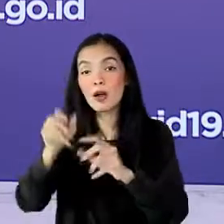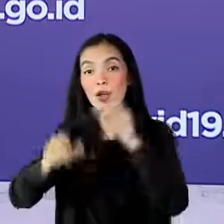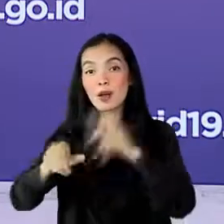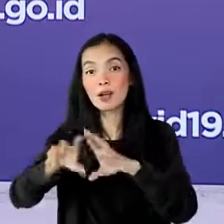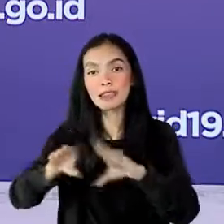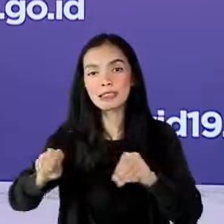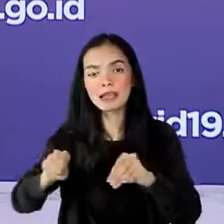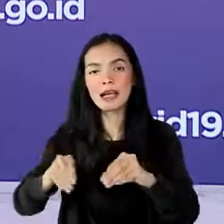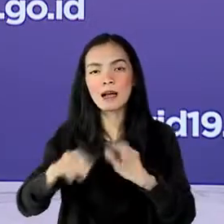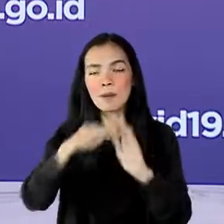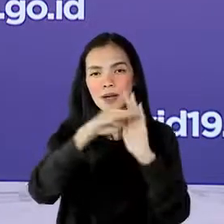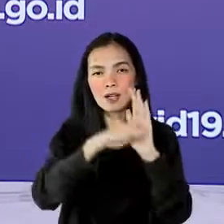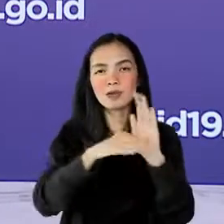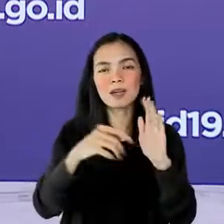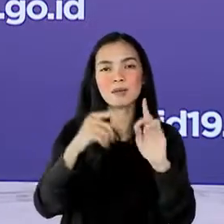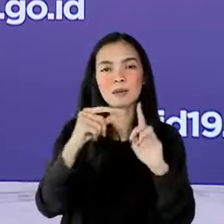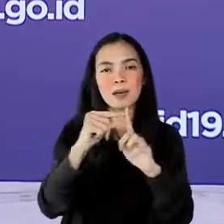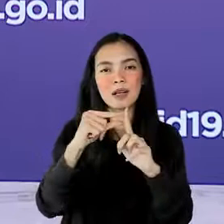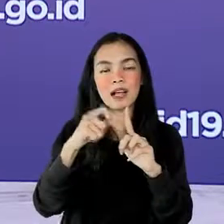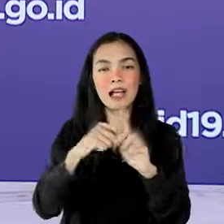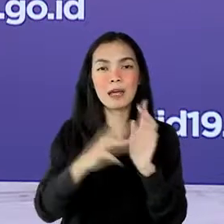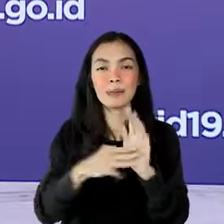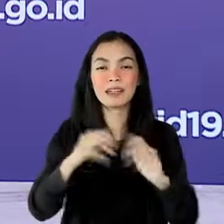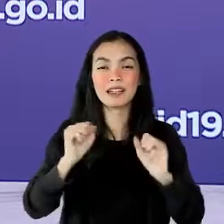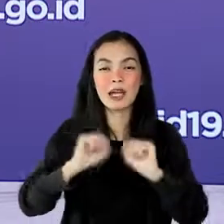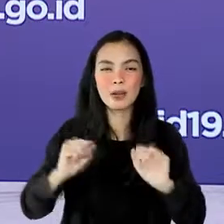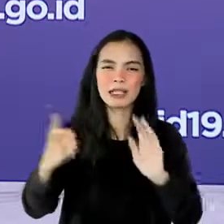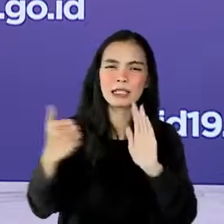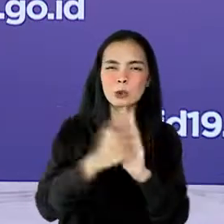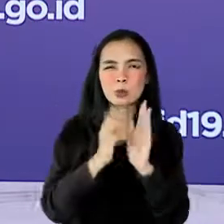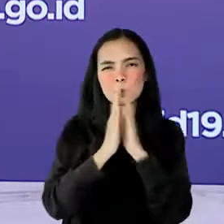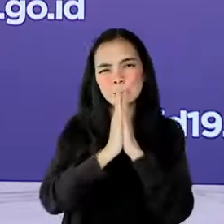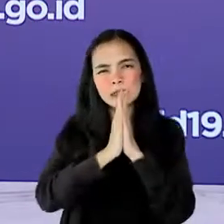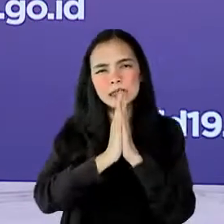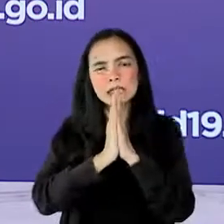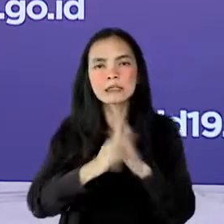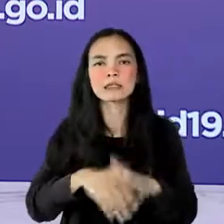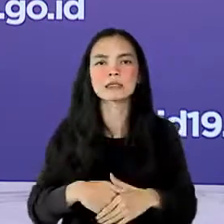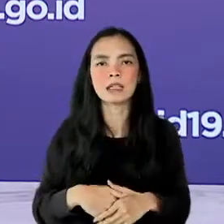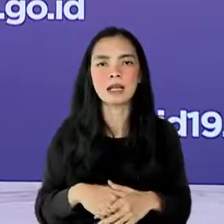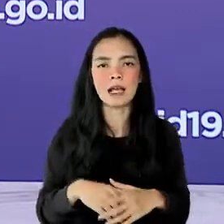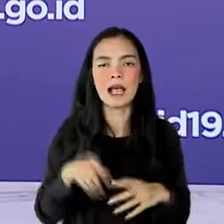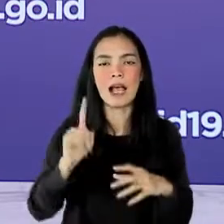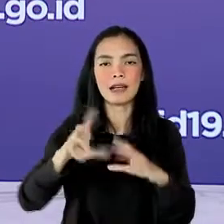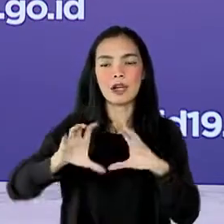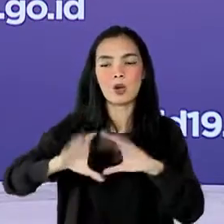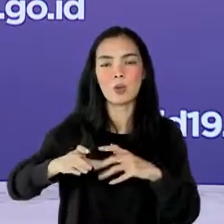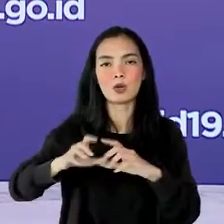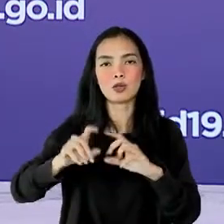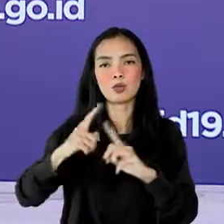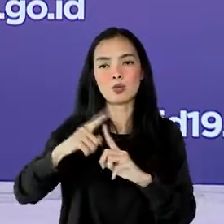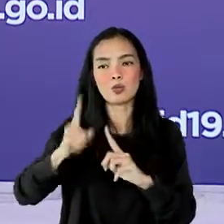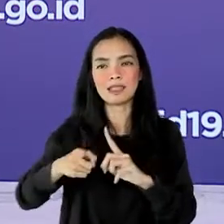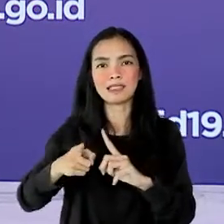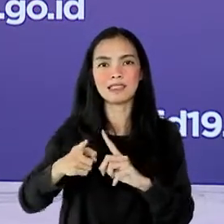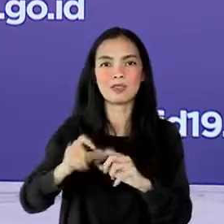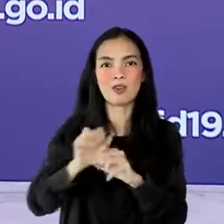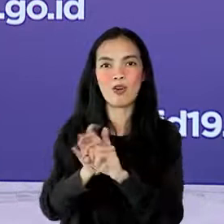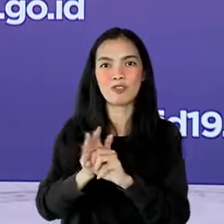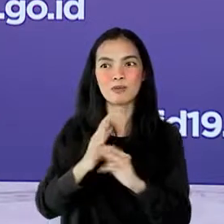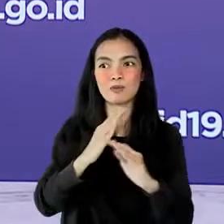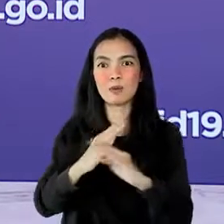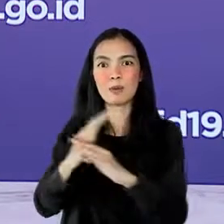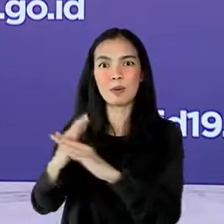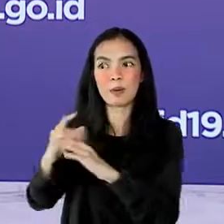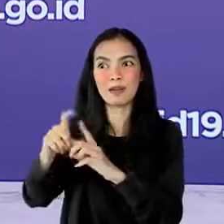darurat pengawasan terhadap operasional pabrik dilakukan oleh Satgas di masing-masing daerah untuk itu Satgas